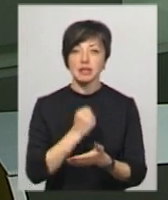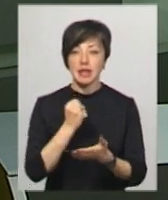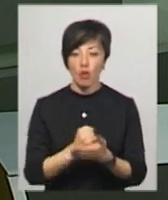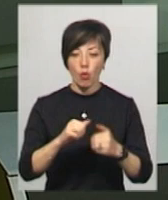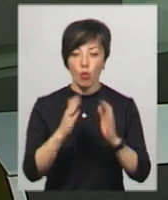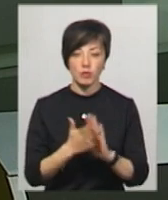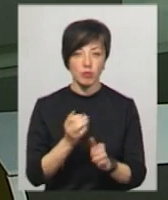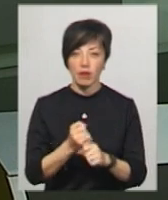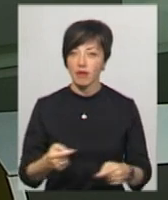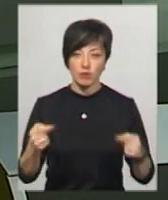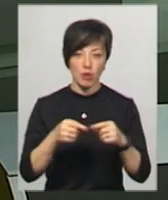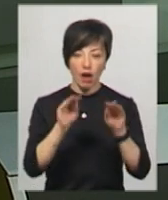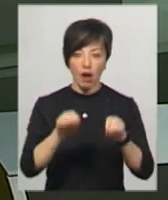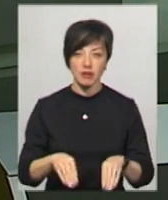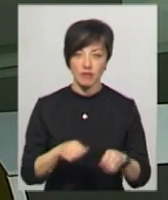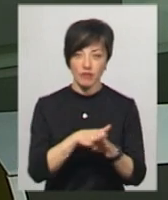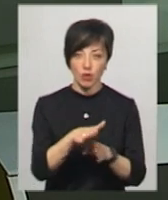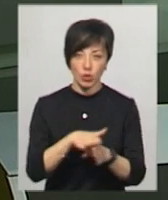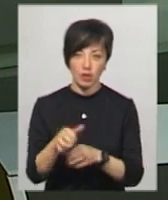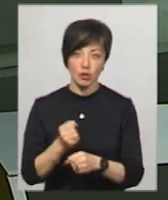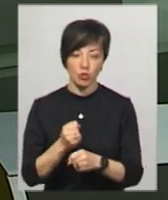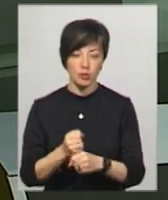робіт не відповідали актам виконаних робіт.